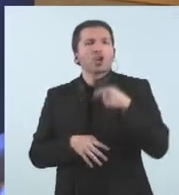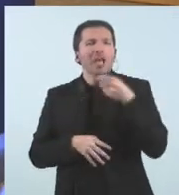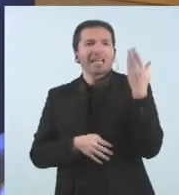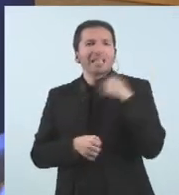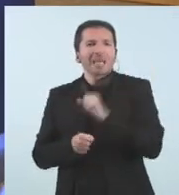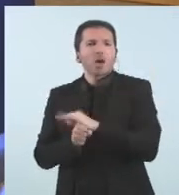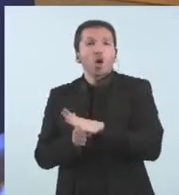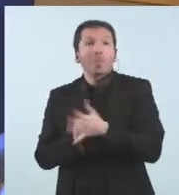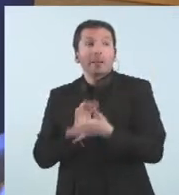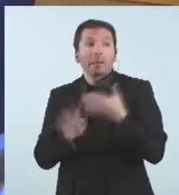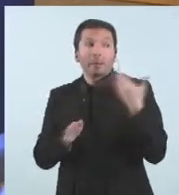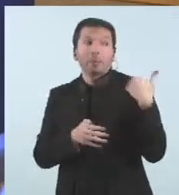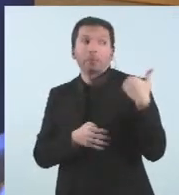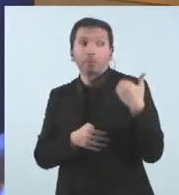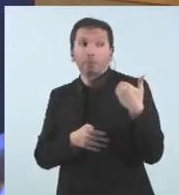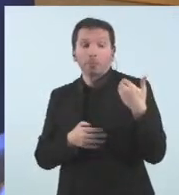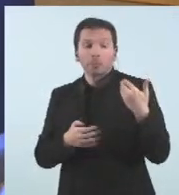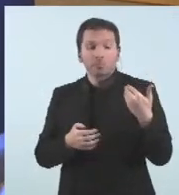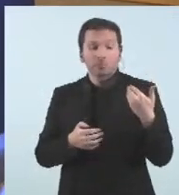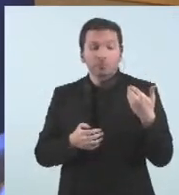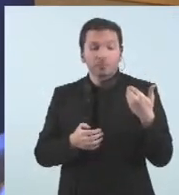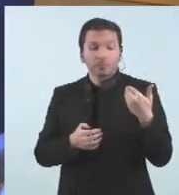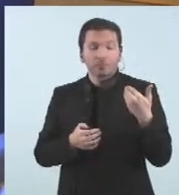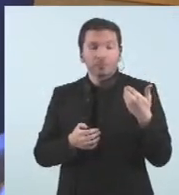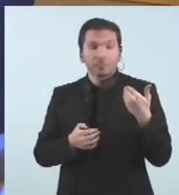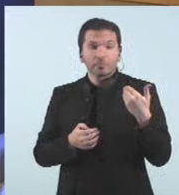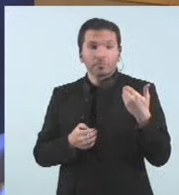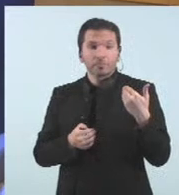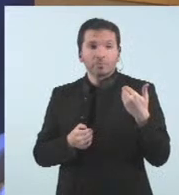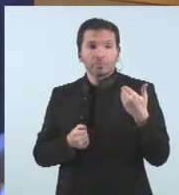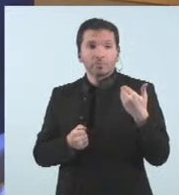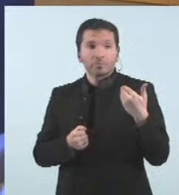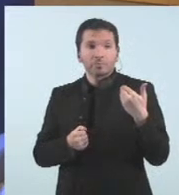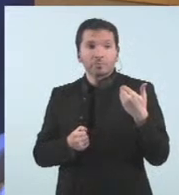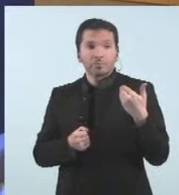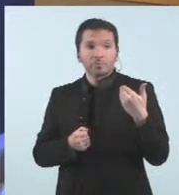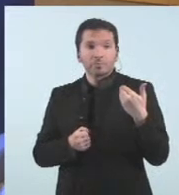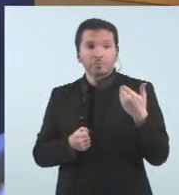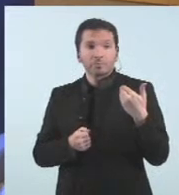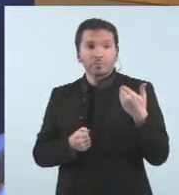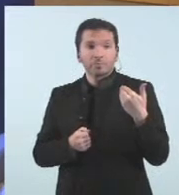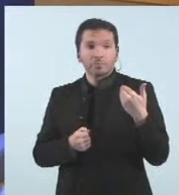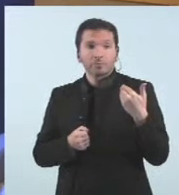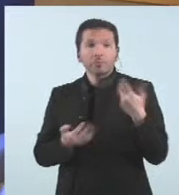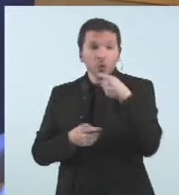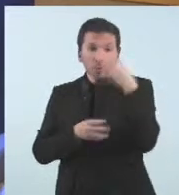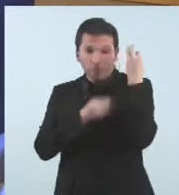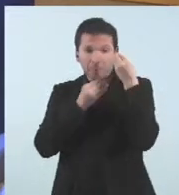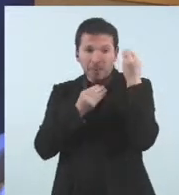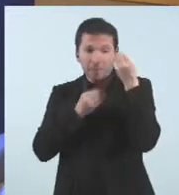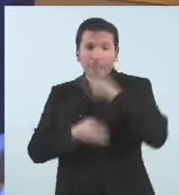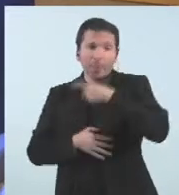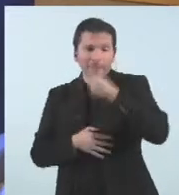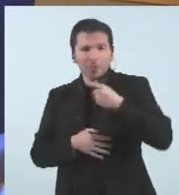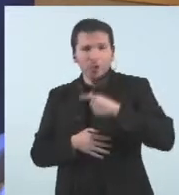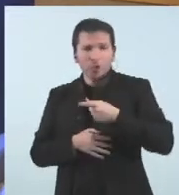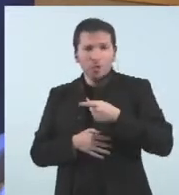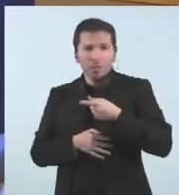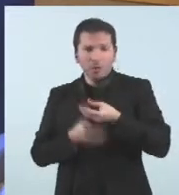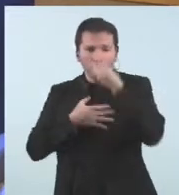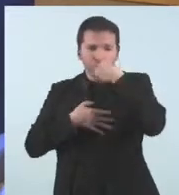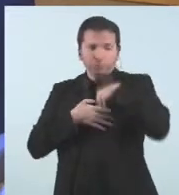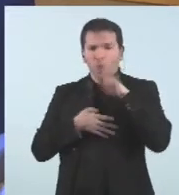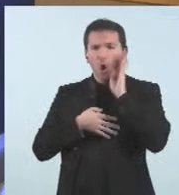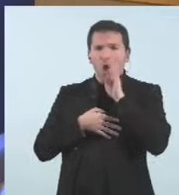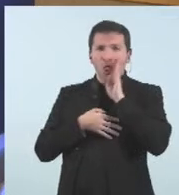Justament, ho deia ara la convicció és íntimament que qui s'està contagiant aquests dies és Òmicron però